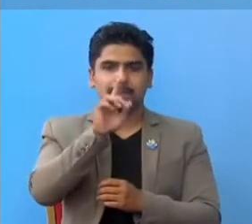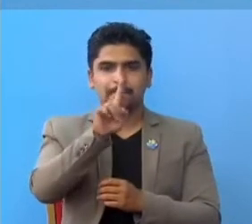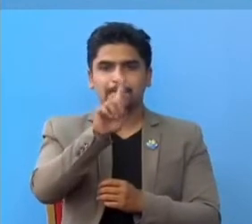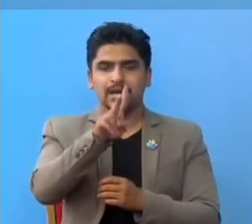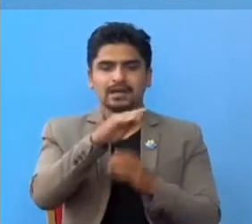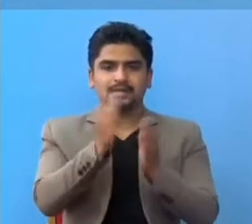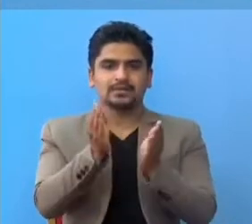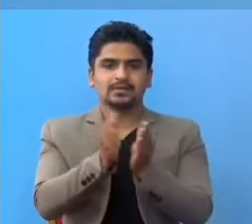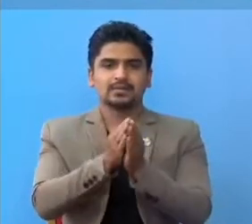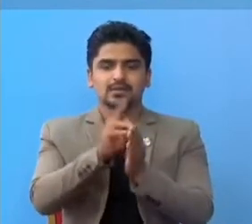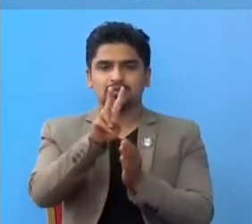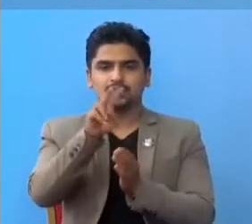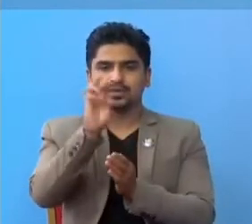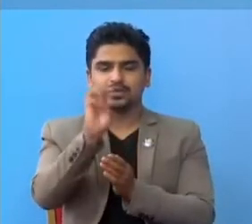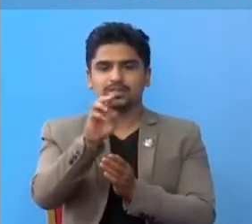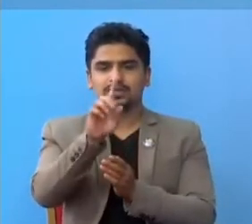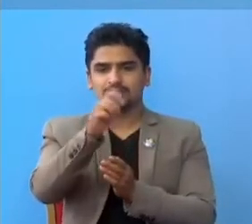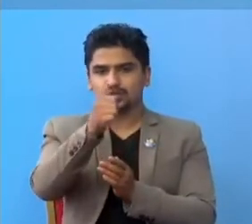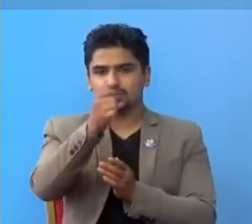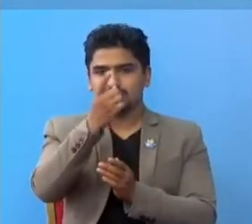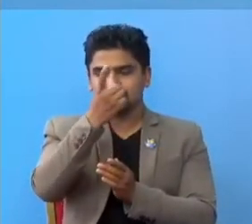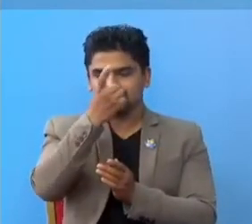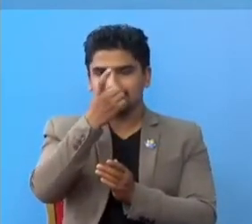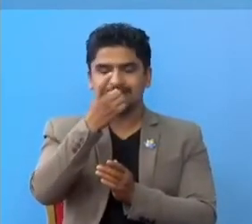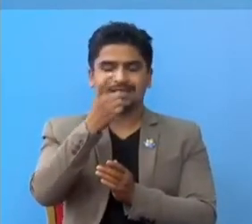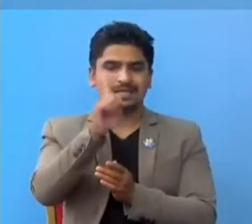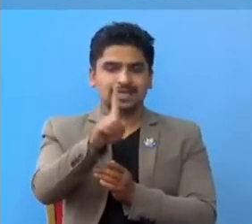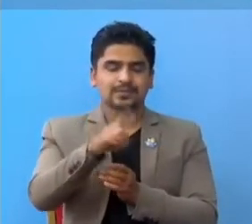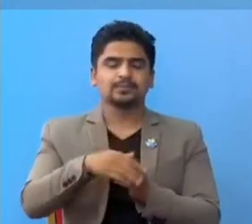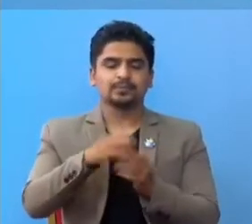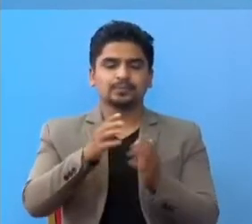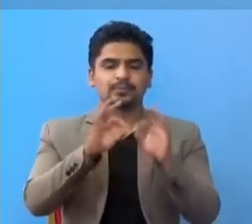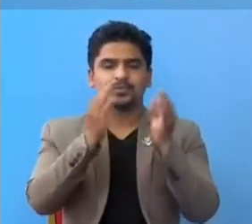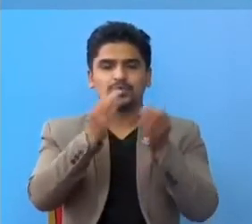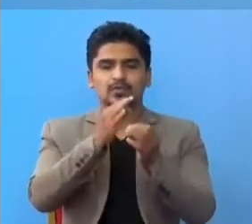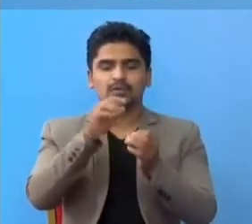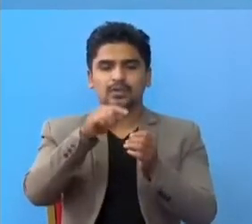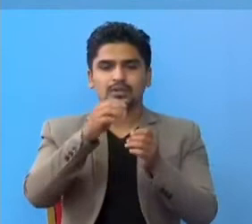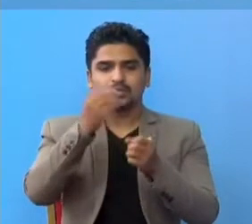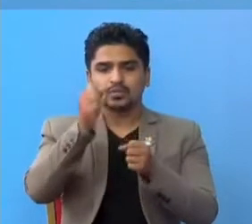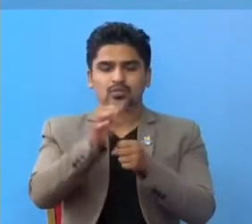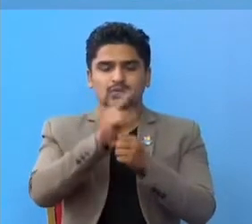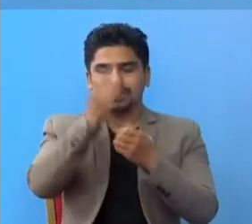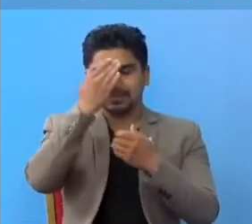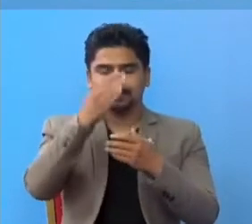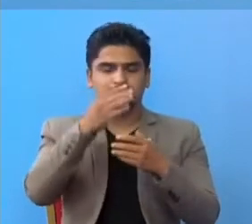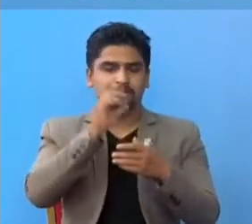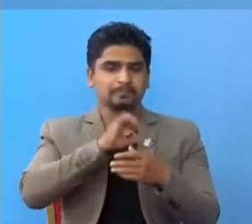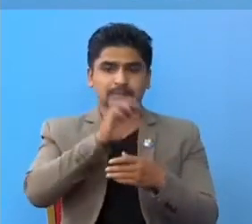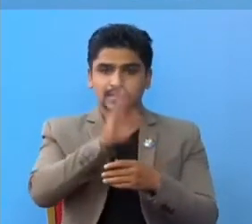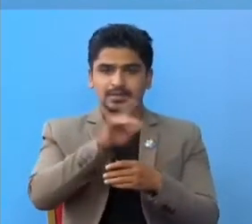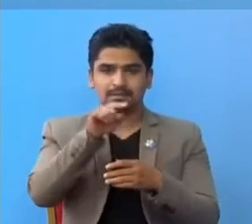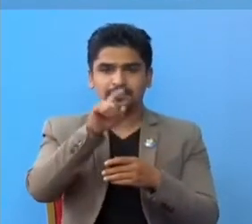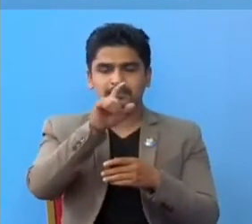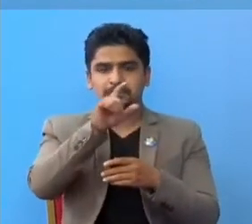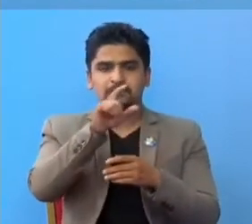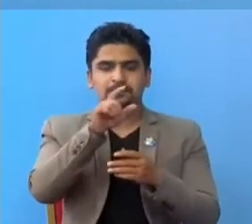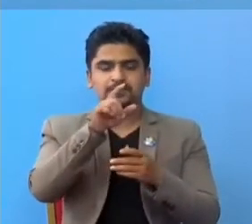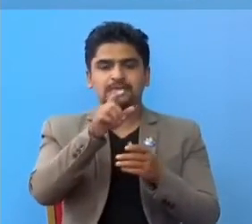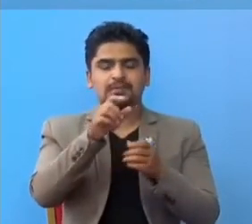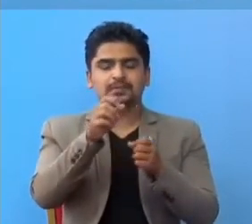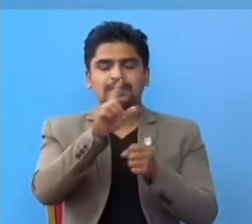गरी जम्मा दुयजार शासे एक हाल विश्वने COVID-19 को महामारी को चापेटामा छा एस संदर्भमा निपाल पनी